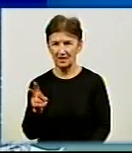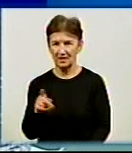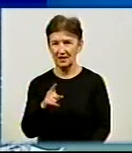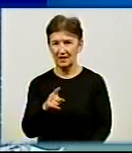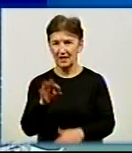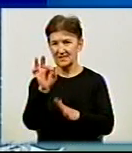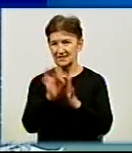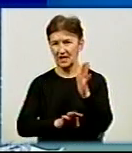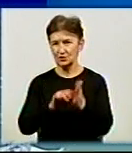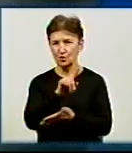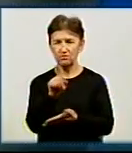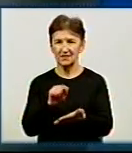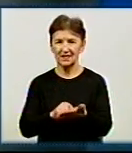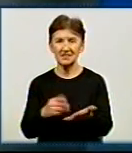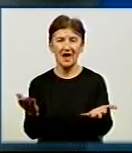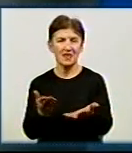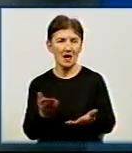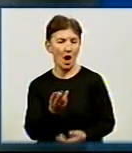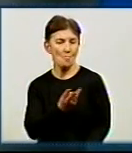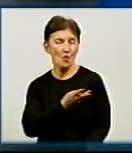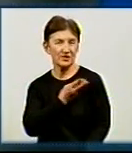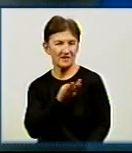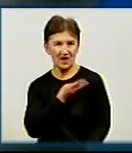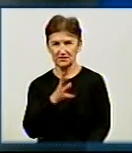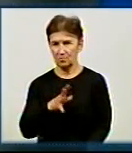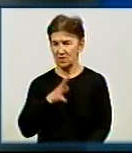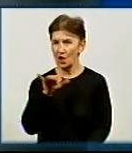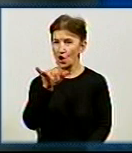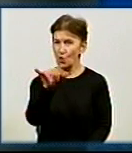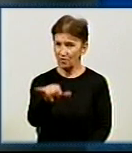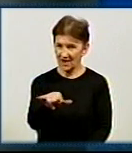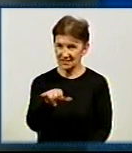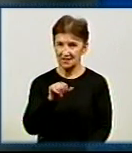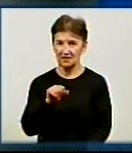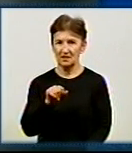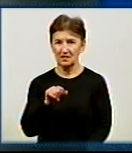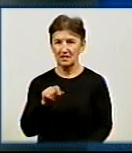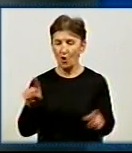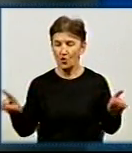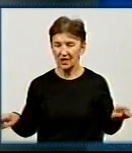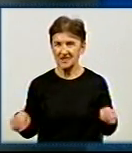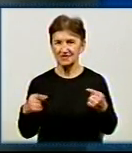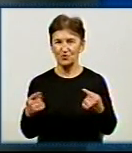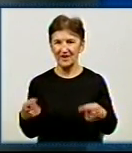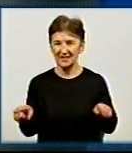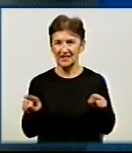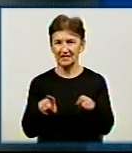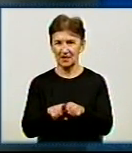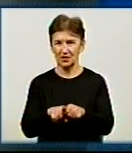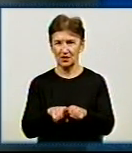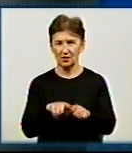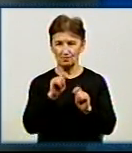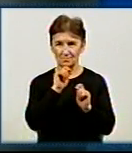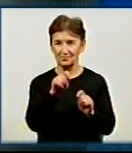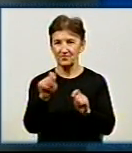одразу питання, яка мотивація була у вас спільно з інформагенцією «Сібі Енн» організувати таке визначення